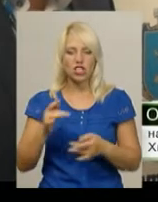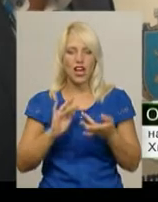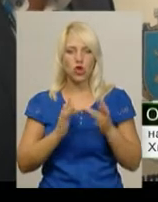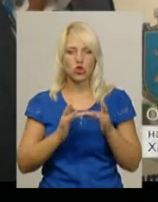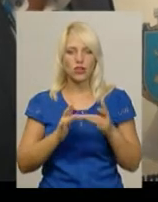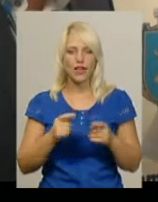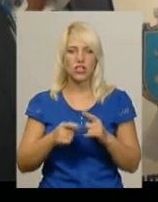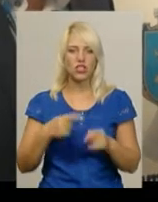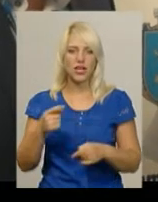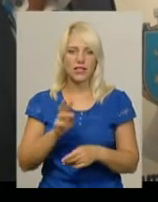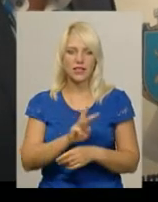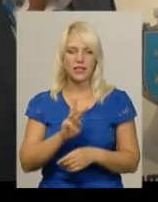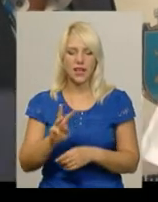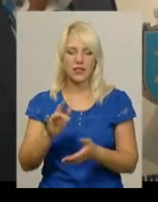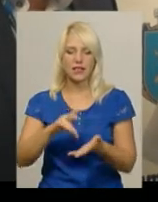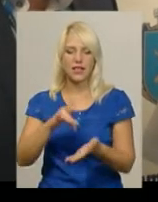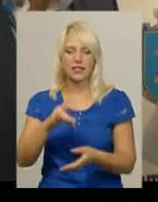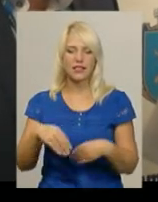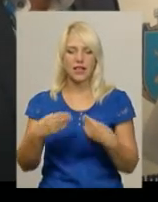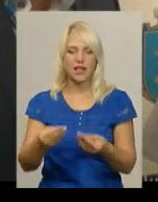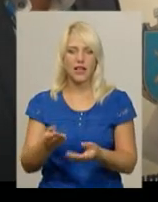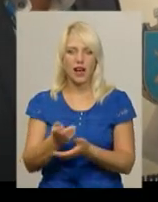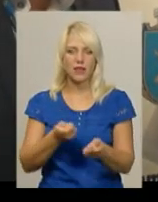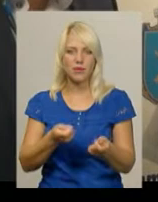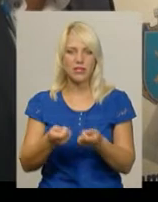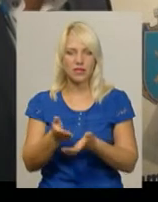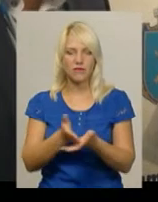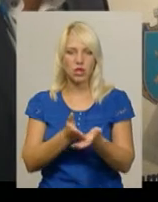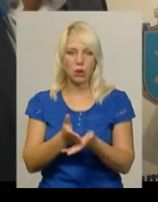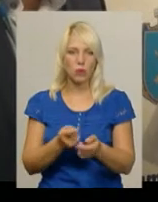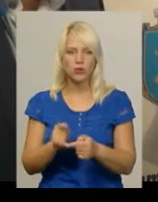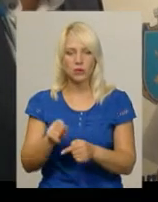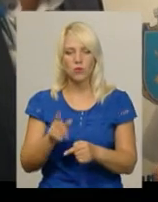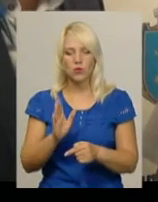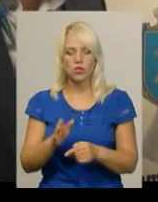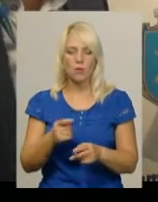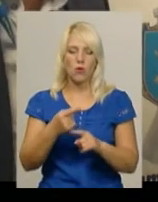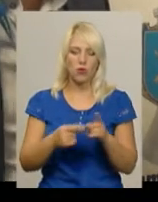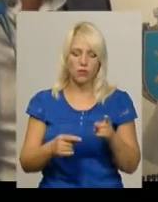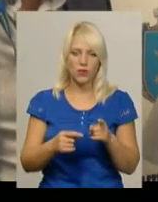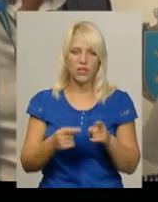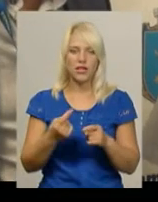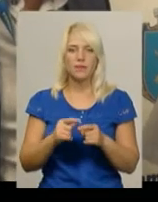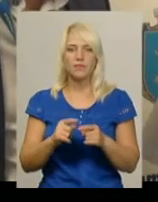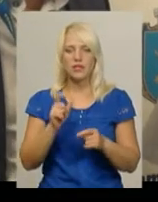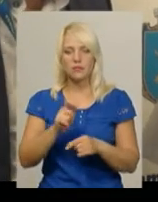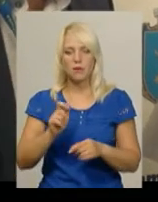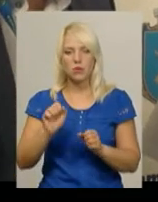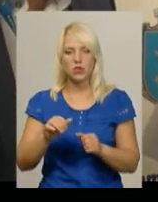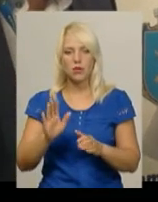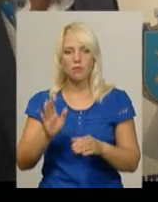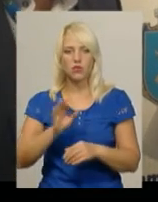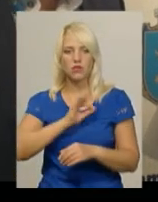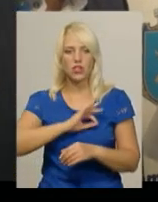Центрного знання адміністративних послуг. Там буде половина можна визначити з цієї кількості і половину суб'єктів звернення можна